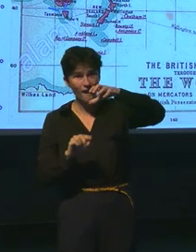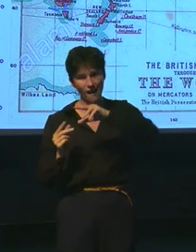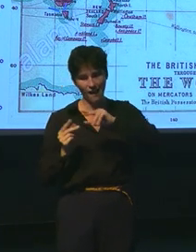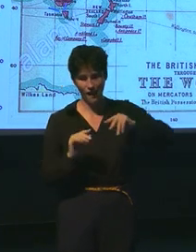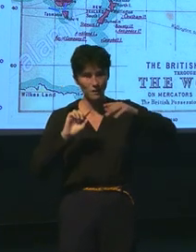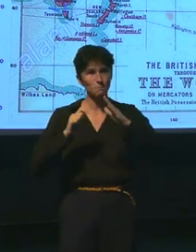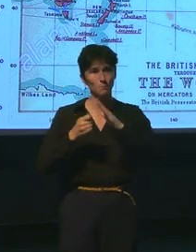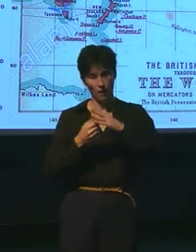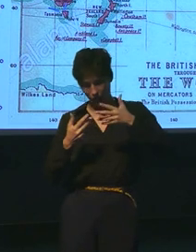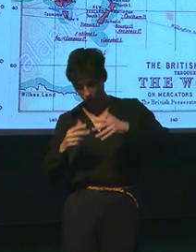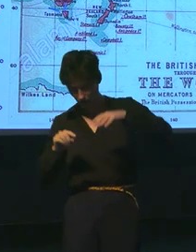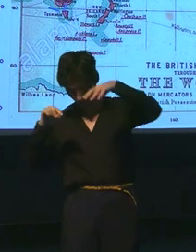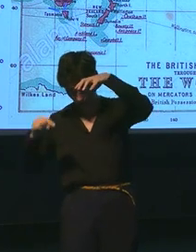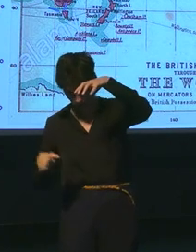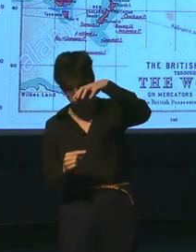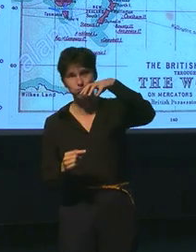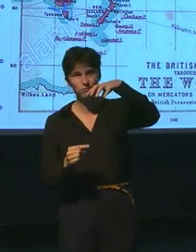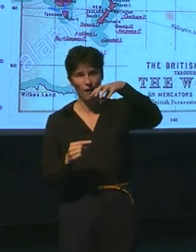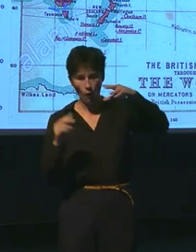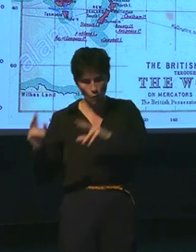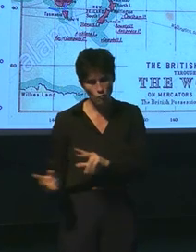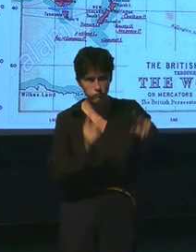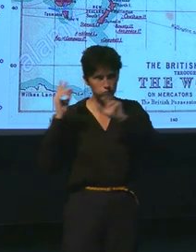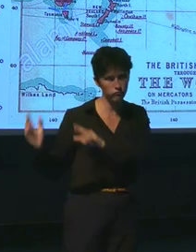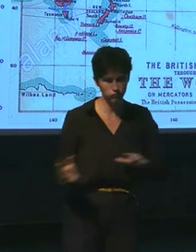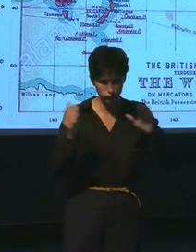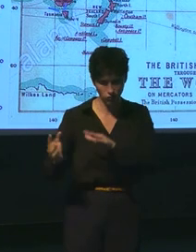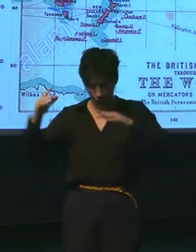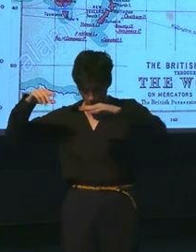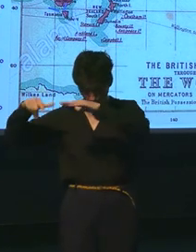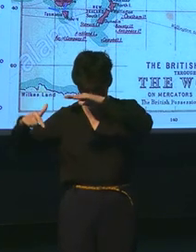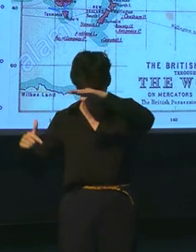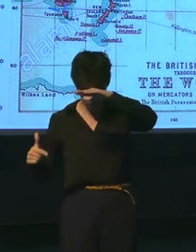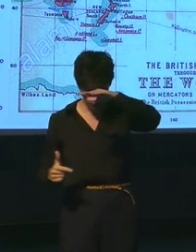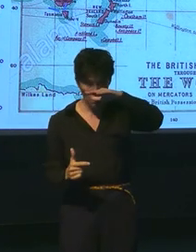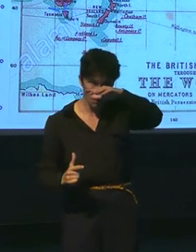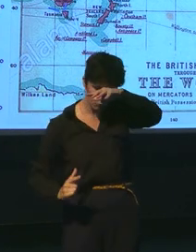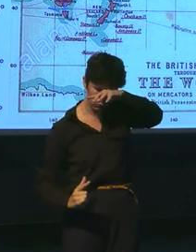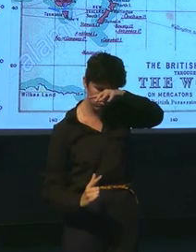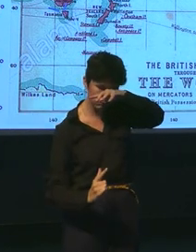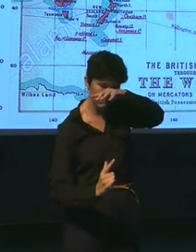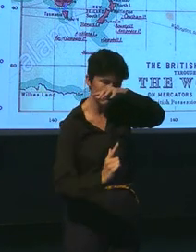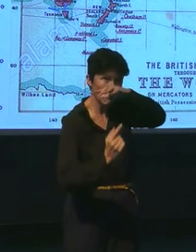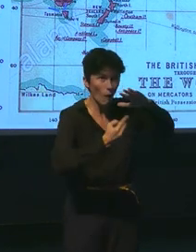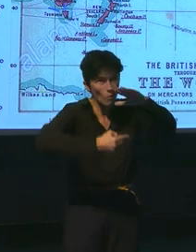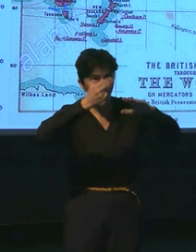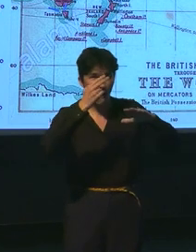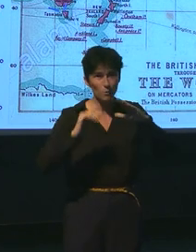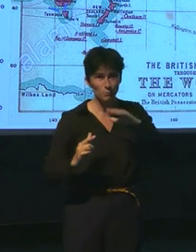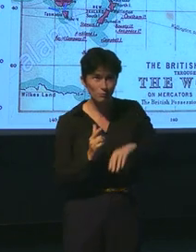après avoir longé le Gull Street ou le repérer, quelque part dans le nord, dans ce tourbillon